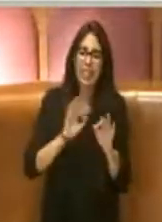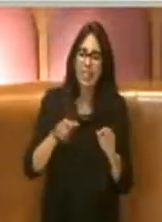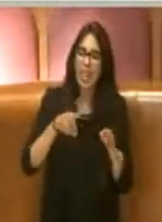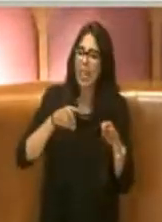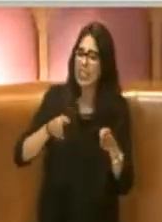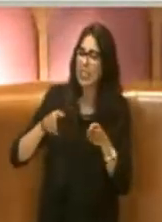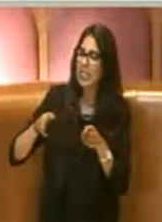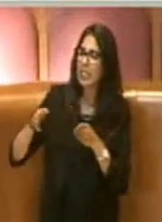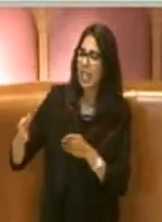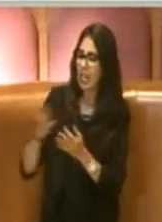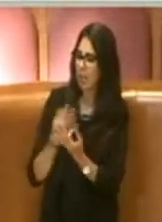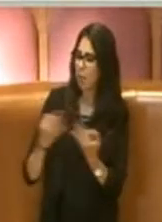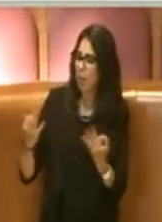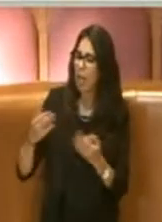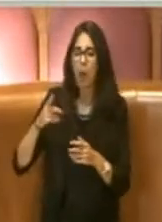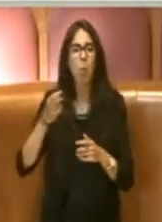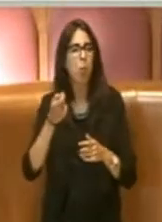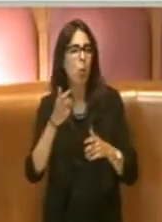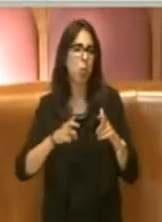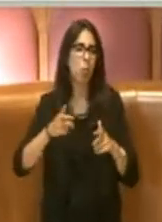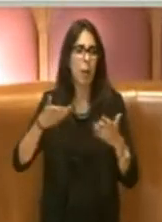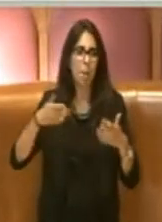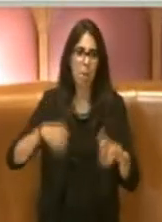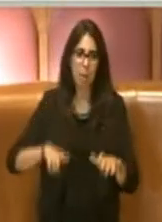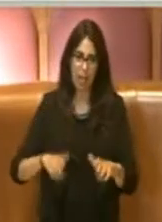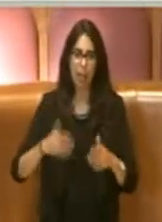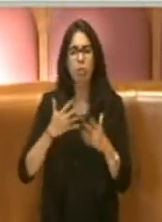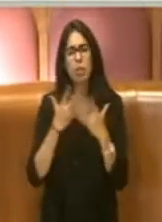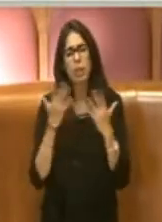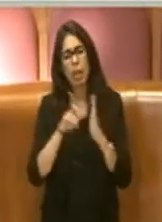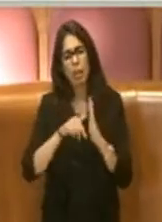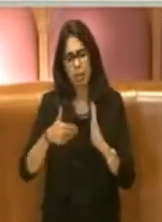problema e qualche buco in meno. Ovviamente nel tempo rimederemo a tutto questo. Grazie.